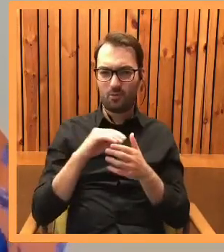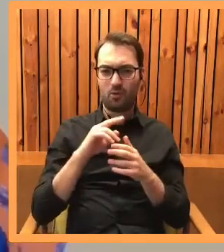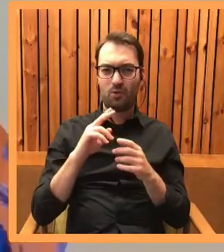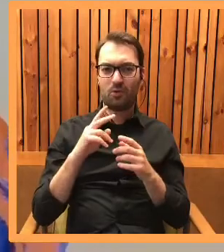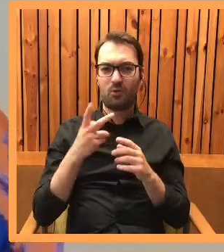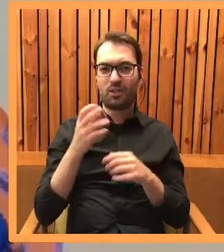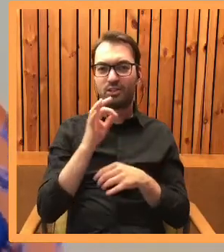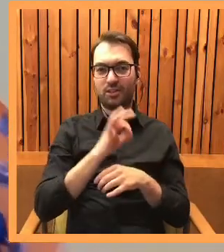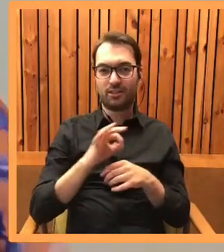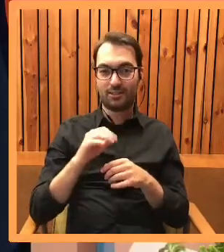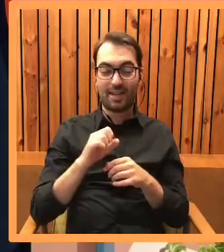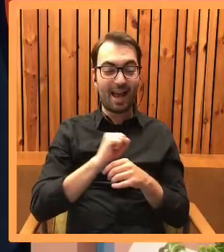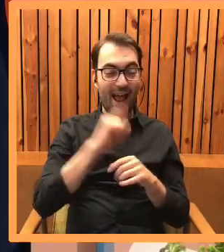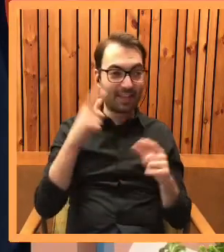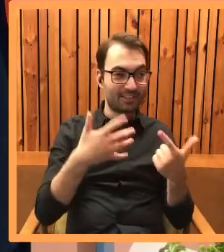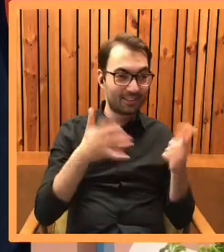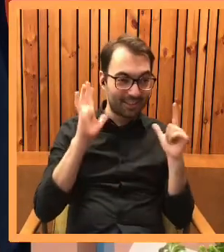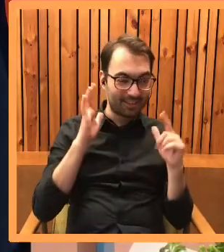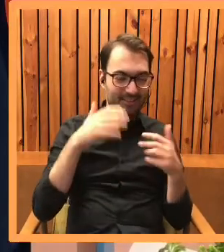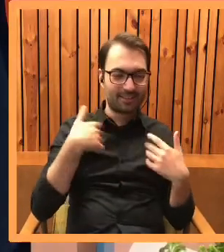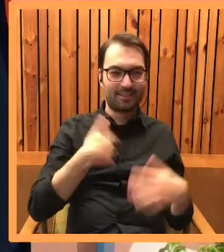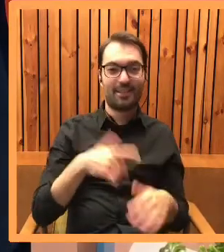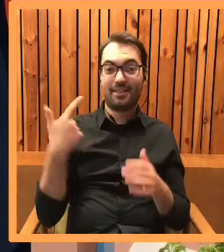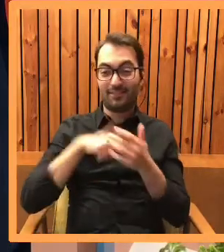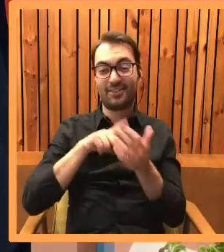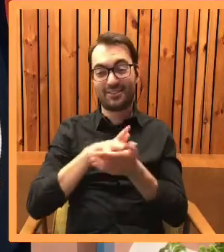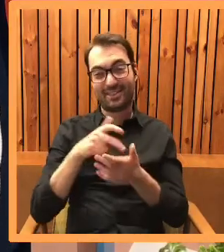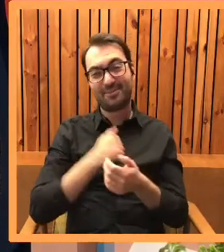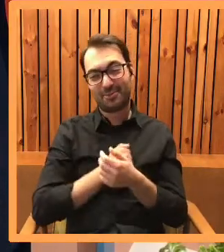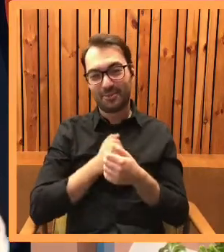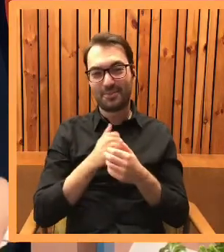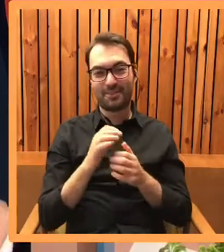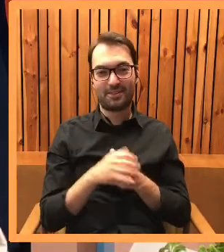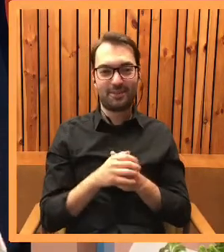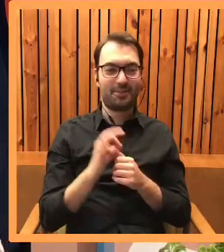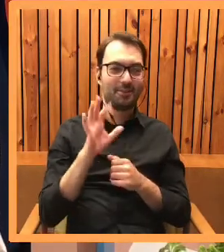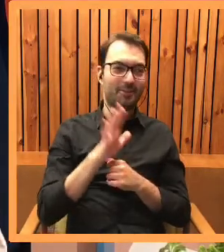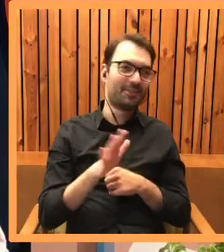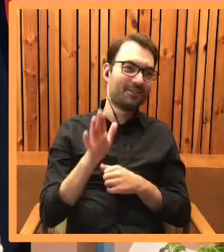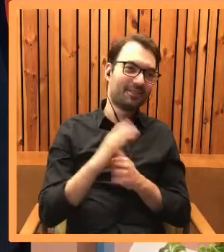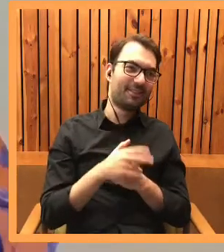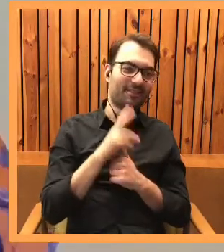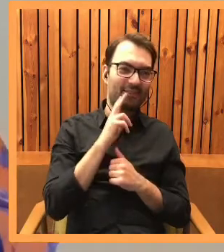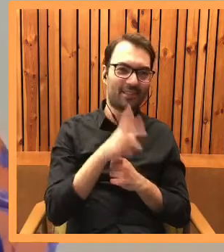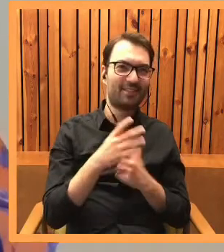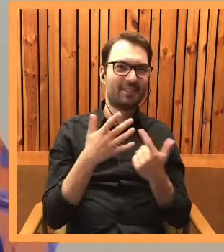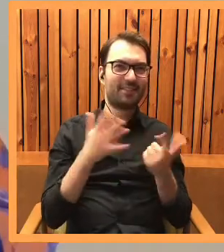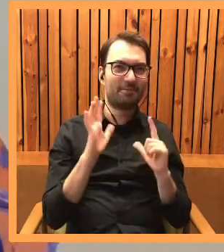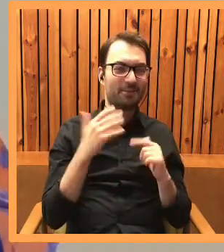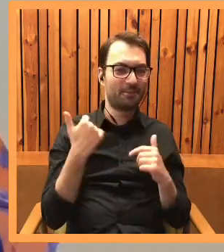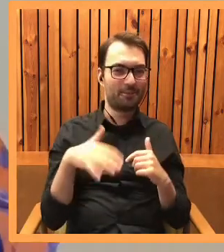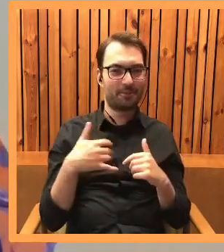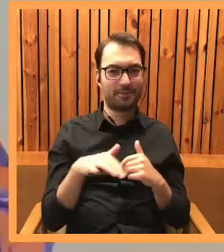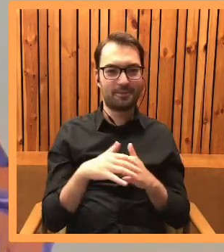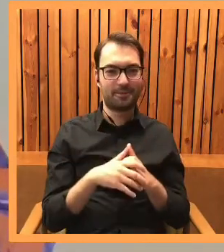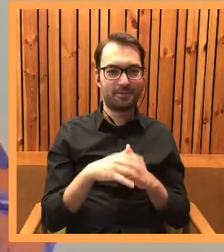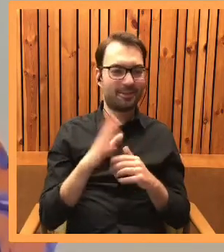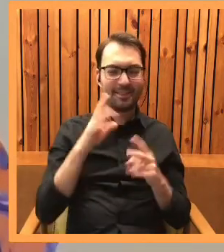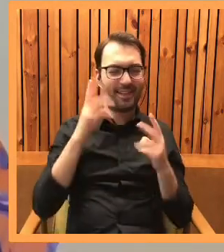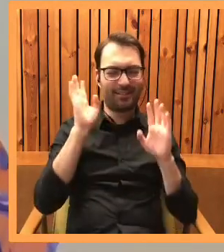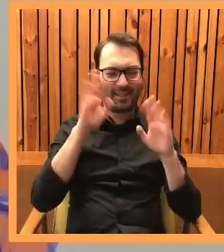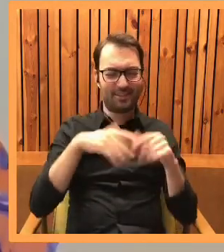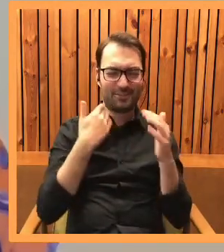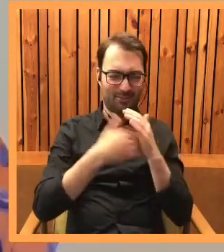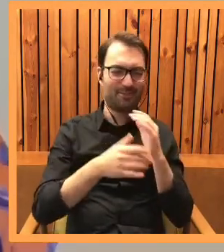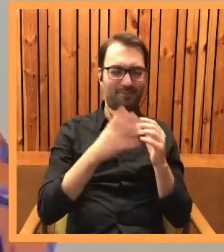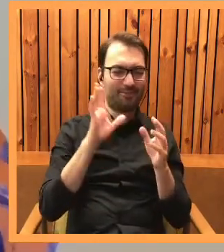Aż 7. To już było 7 lat temu, 2013 rok, no jakby nie liczyć. Ojej, ona rzeczywiście... Nie przypominaj, że